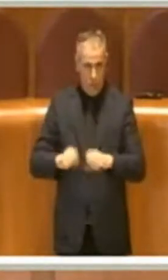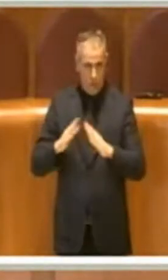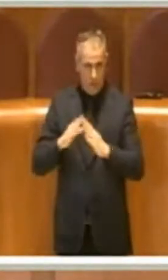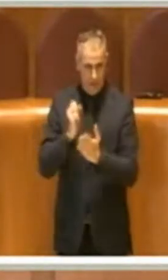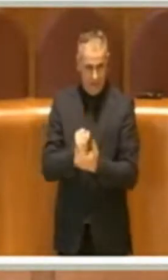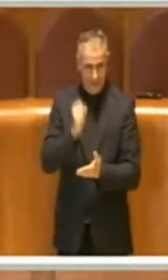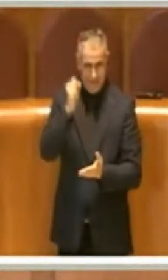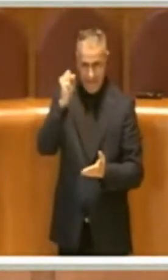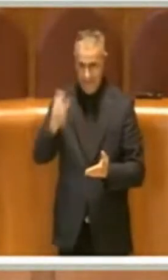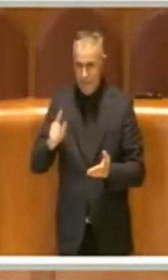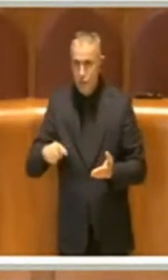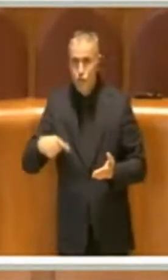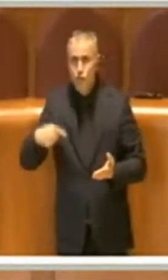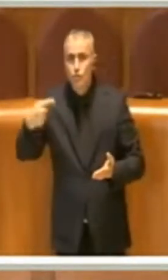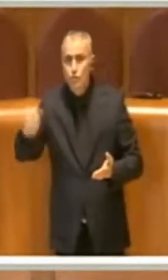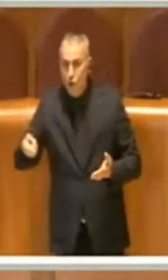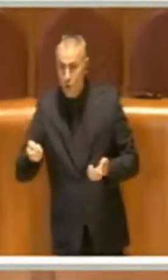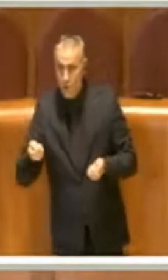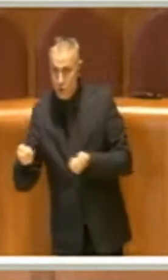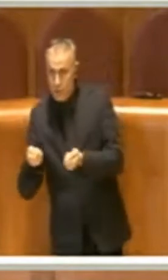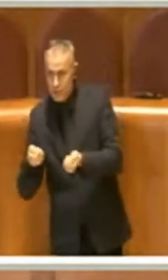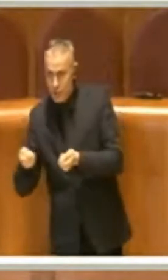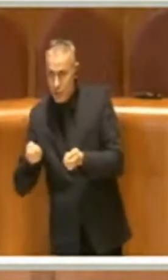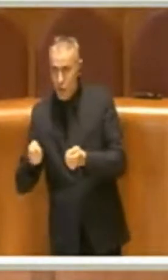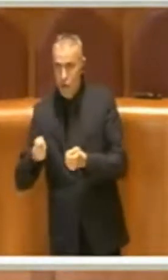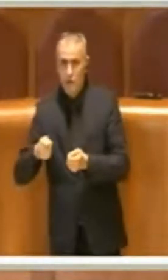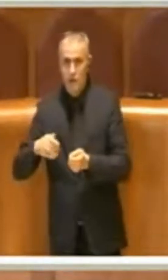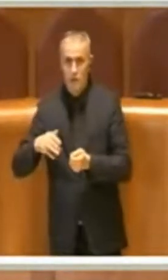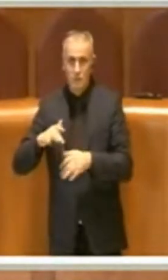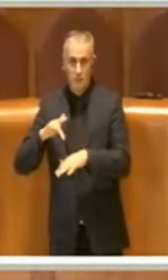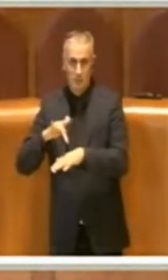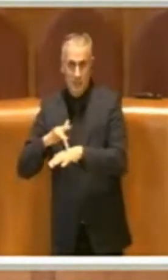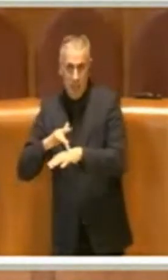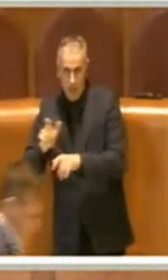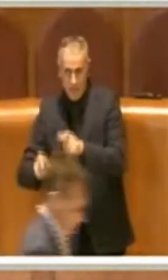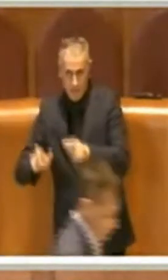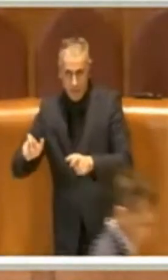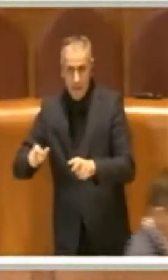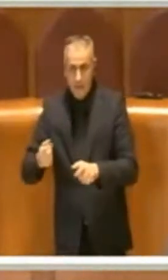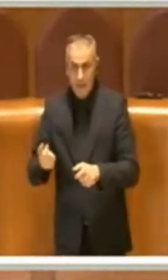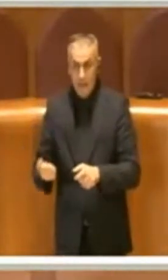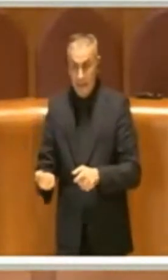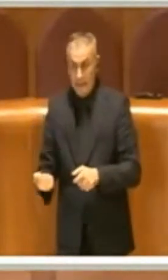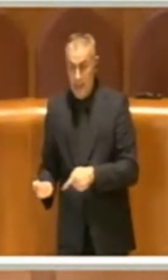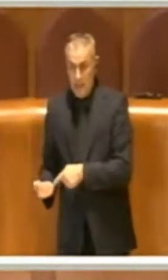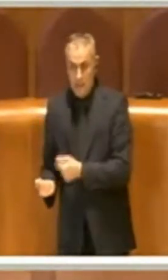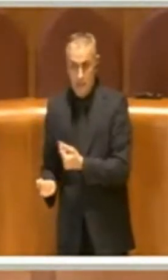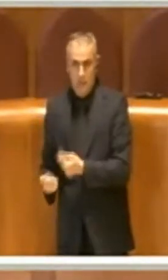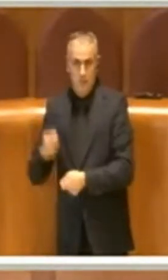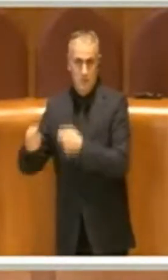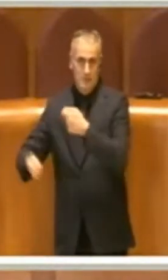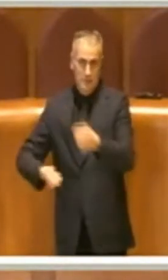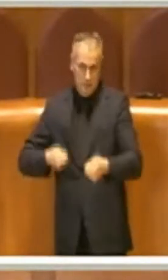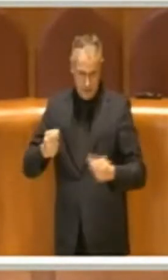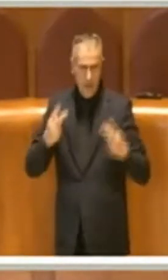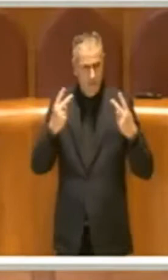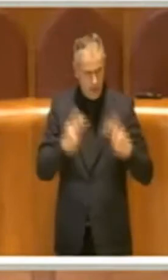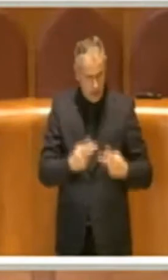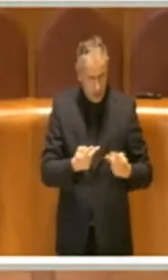soprattutto le situazioni di gestione delle fragilità ricadono sulle casse del Comune di Roma. Io questo credo che sia un punto